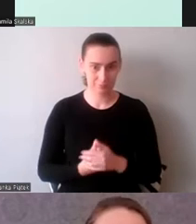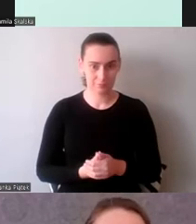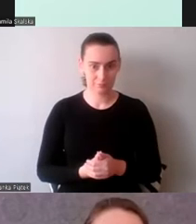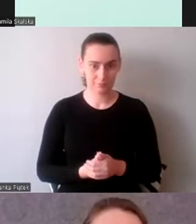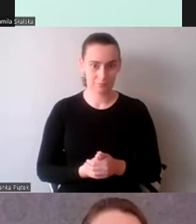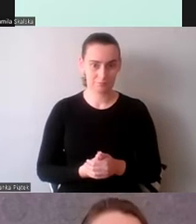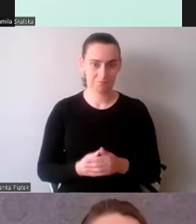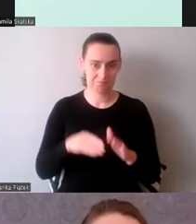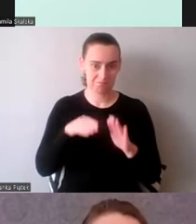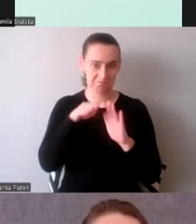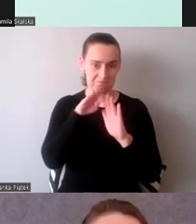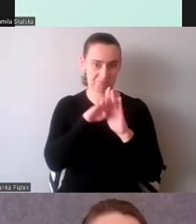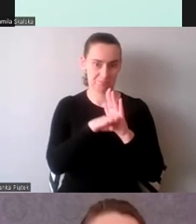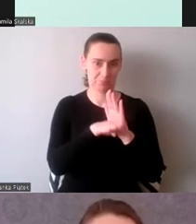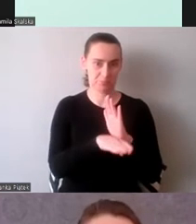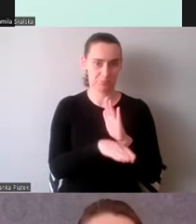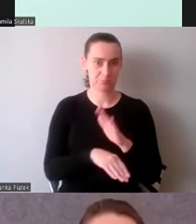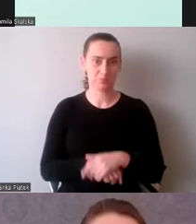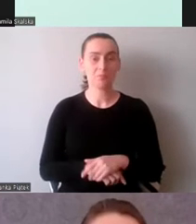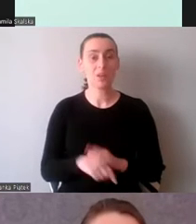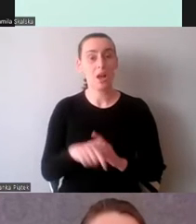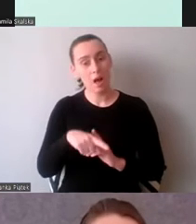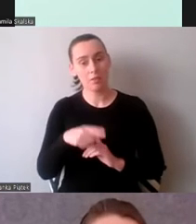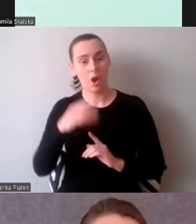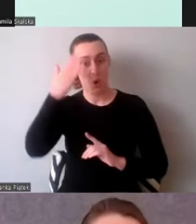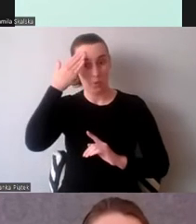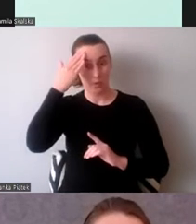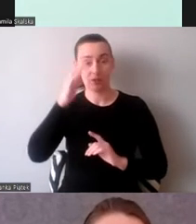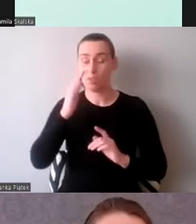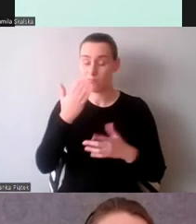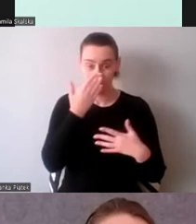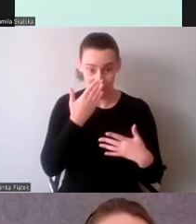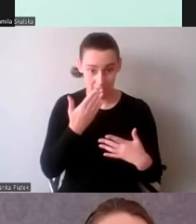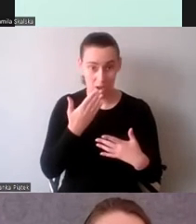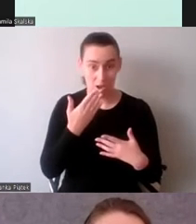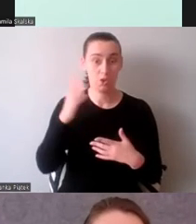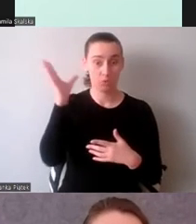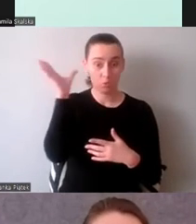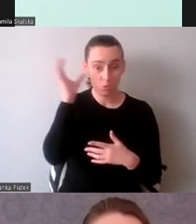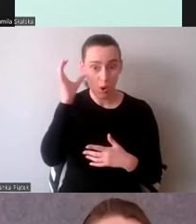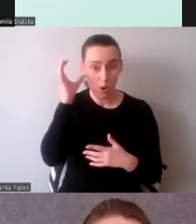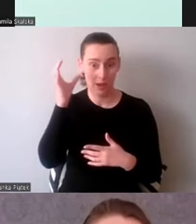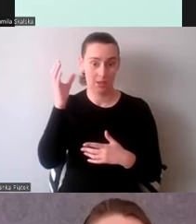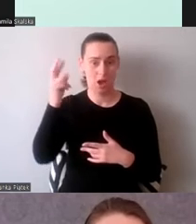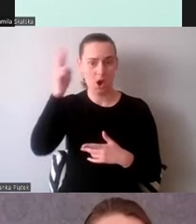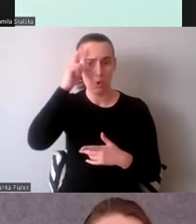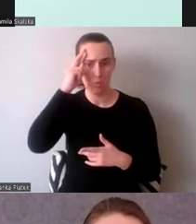umiejętności to słuchanie, rozumienie, pamięć, notowanie,